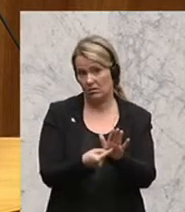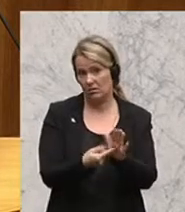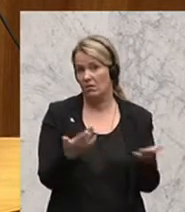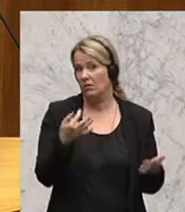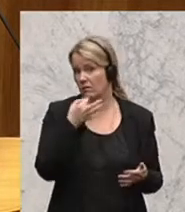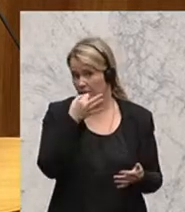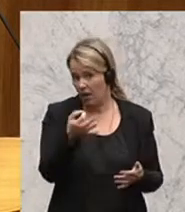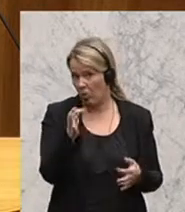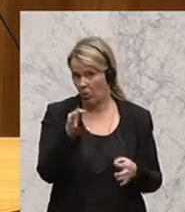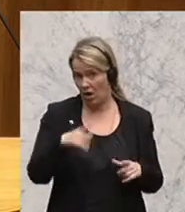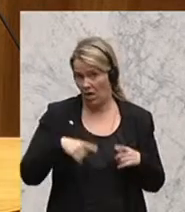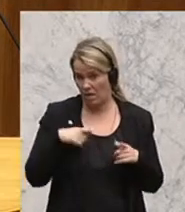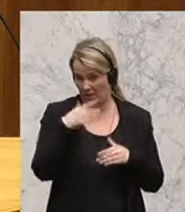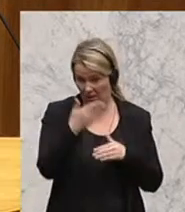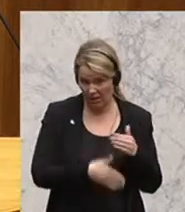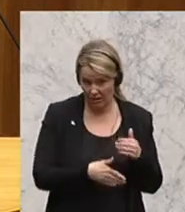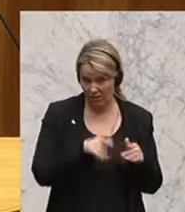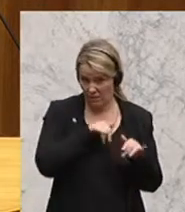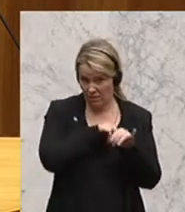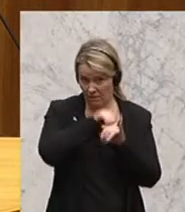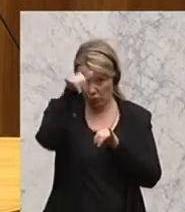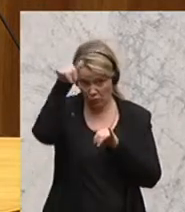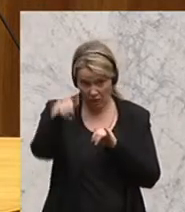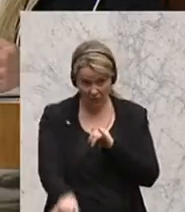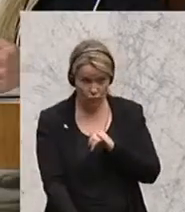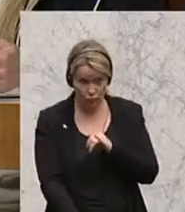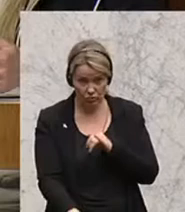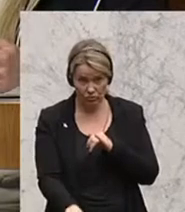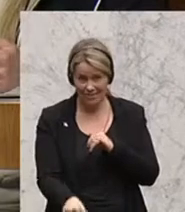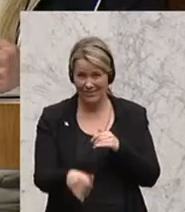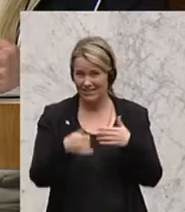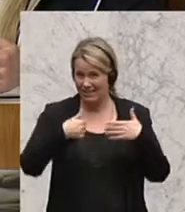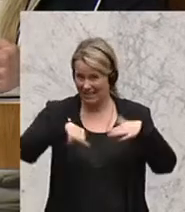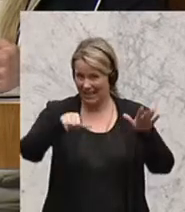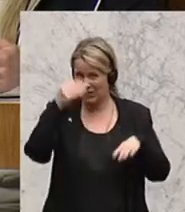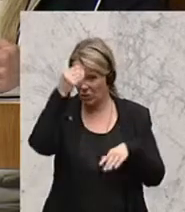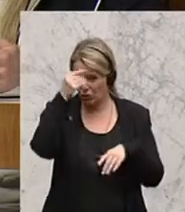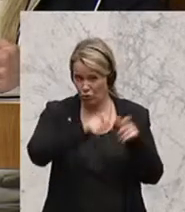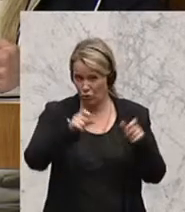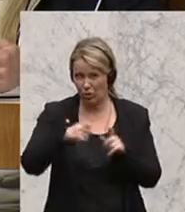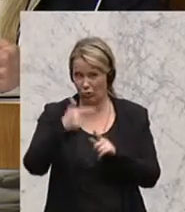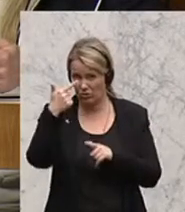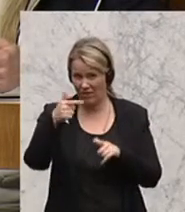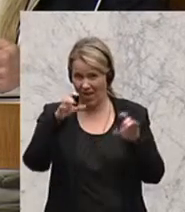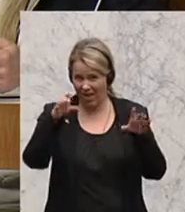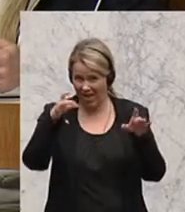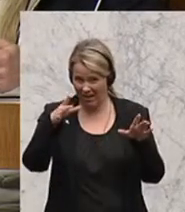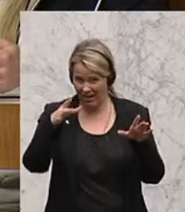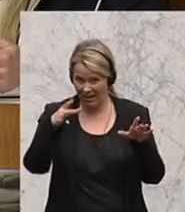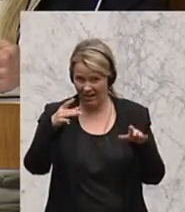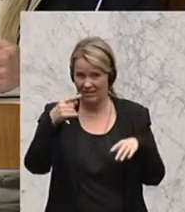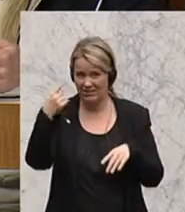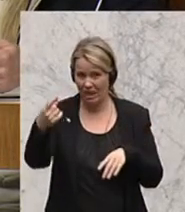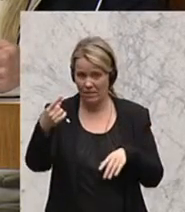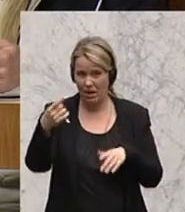beginnt oder endet das Leben mit einem Flugzeugabsturz, wo 16 Schülerinnen und zwei Lehrer mit Losentscheid